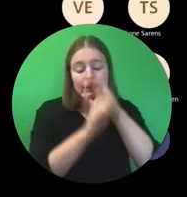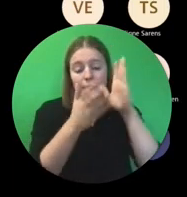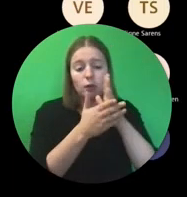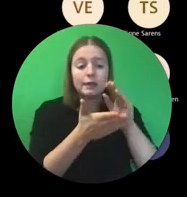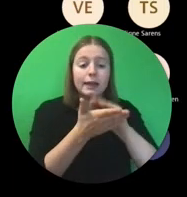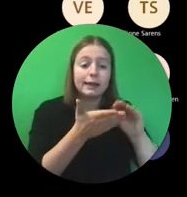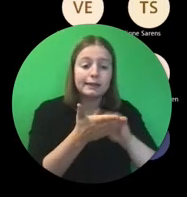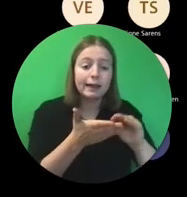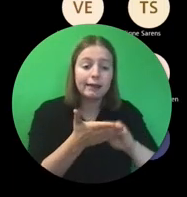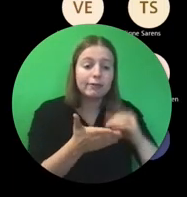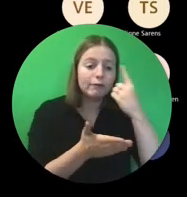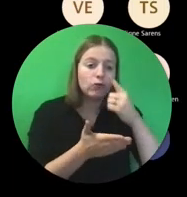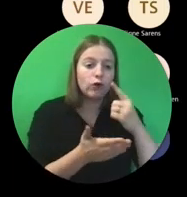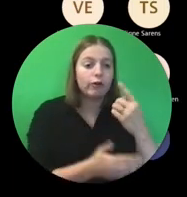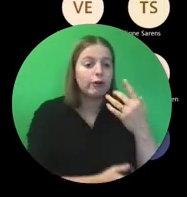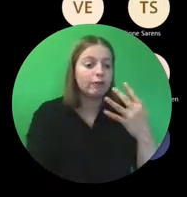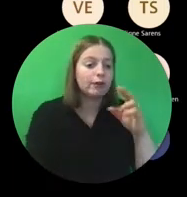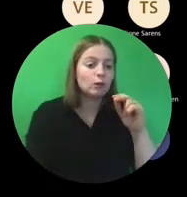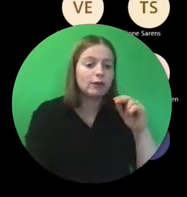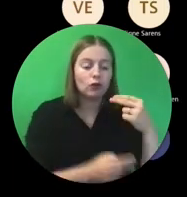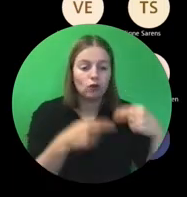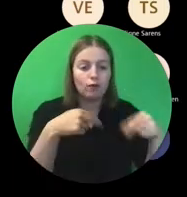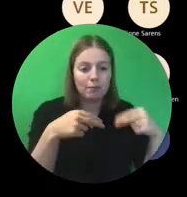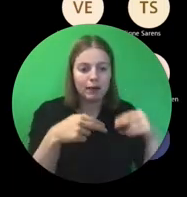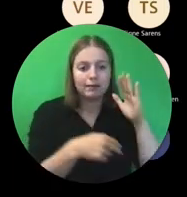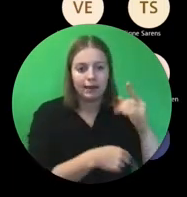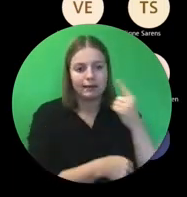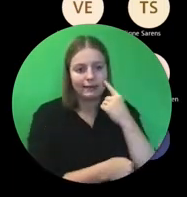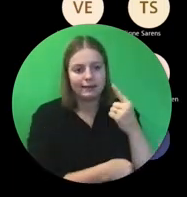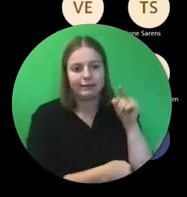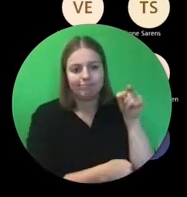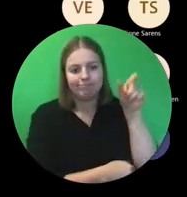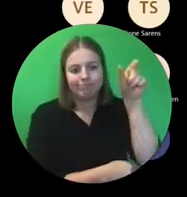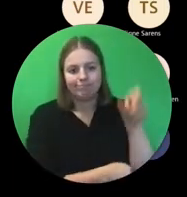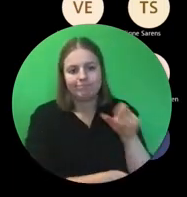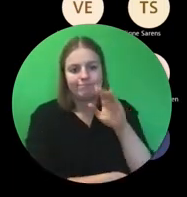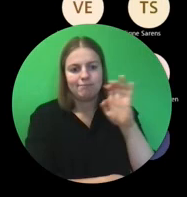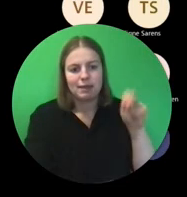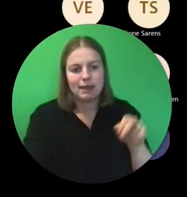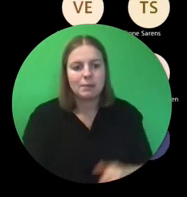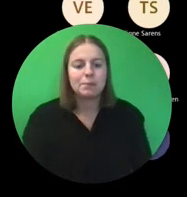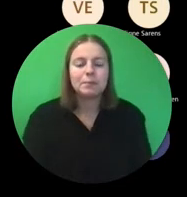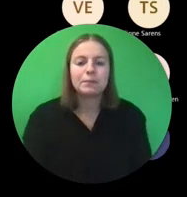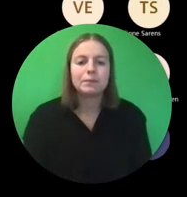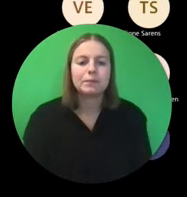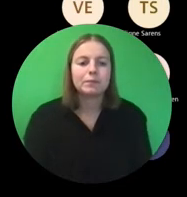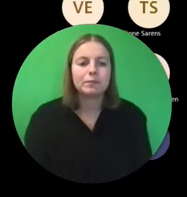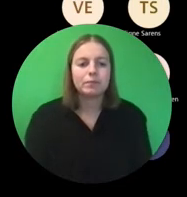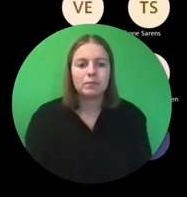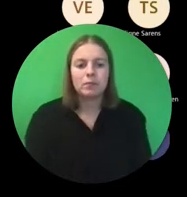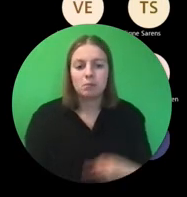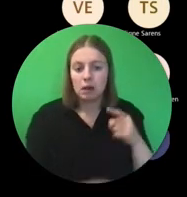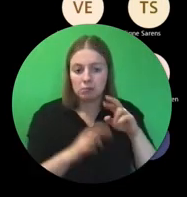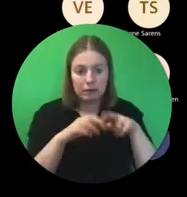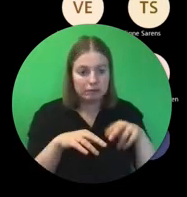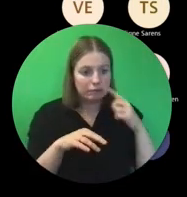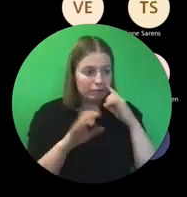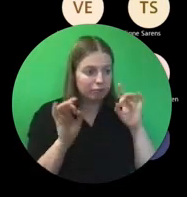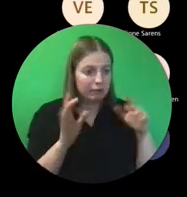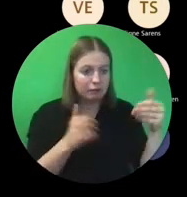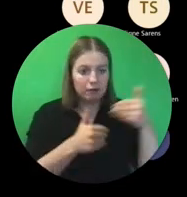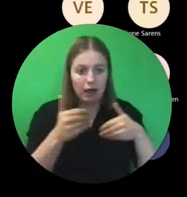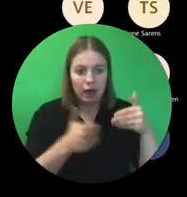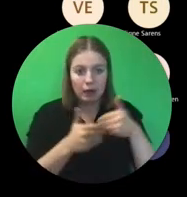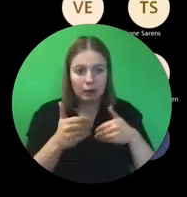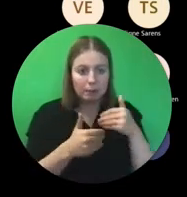kicker op 24 november. Dan zullen jullie hem ook in het levende lijve kunnen ontmoeten. Maar verder zien er eigenlijk geen vragen